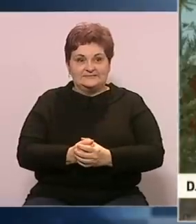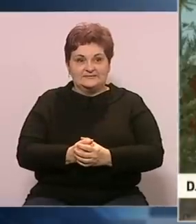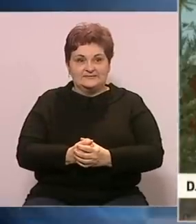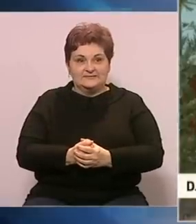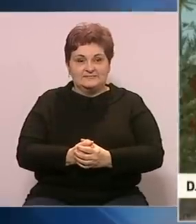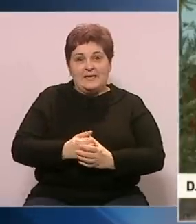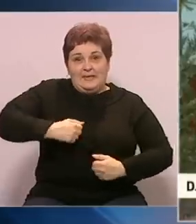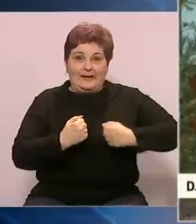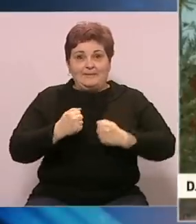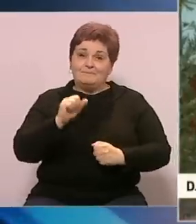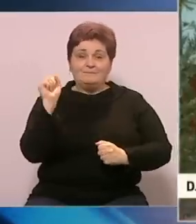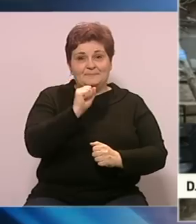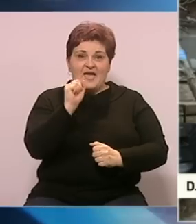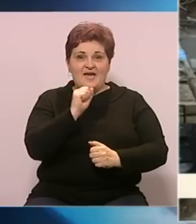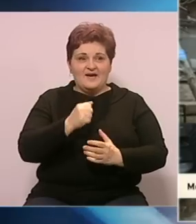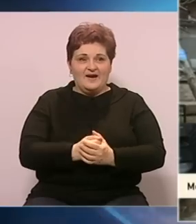Pešali i pevari.